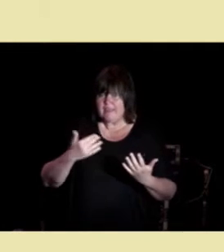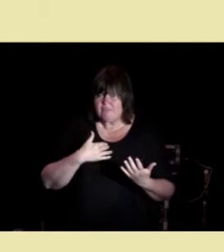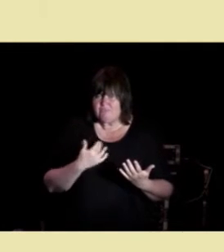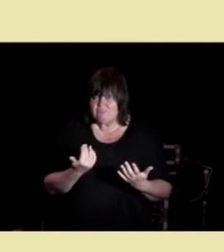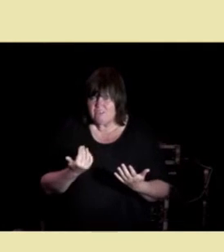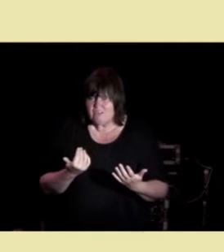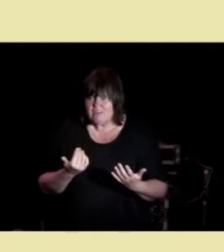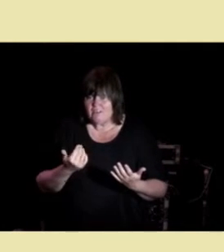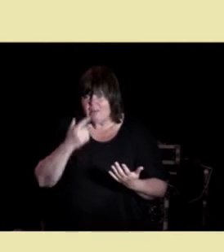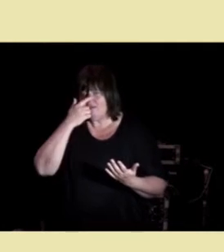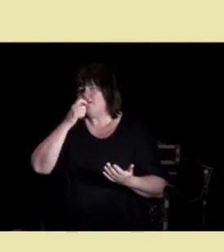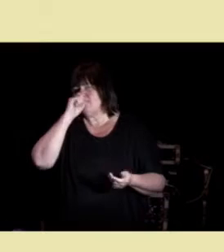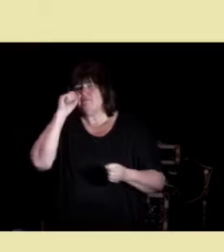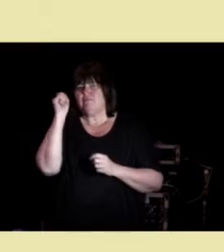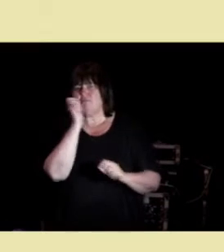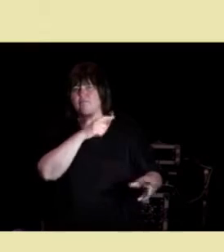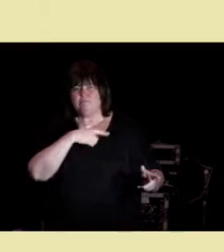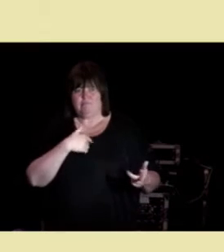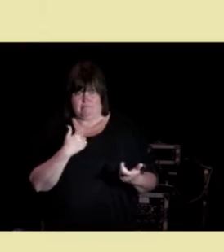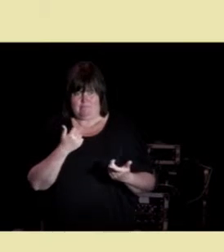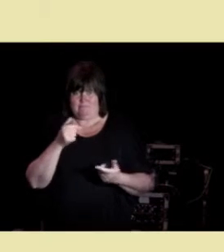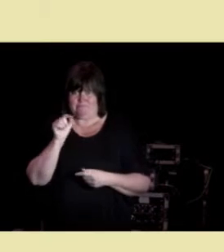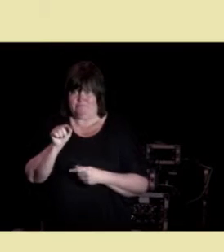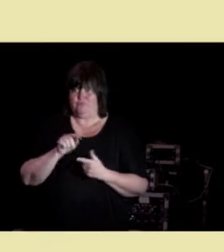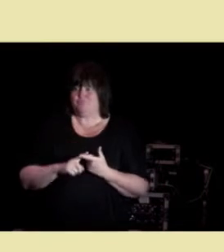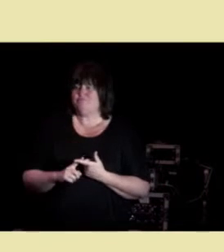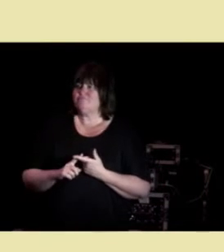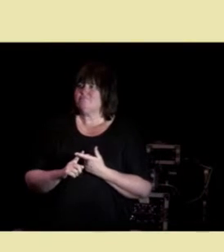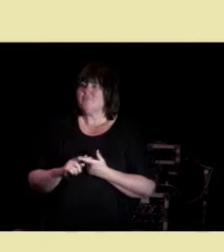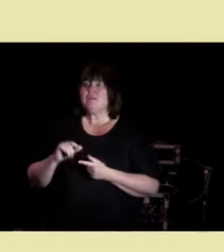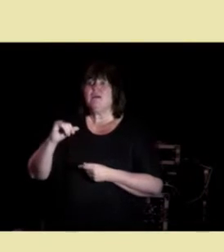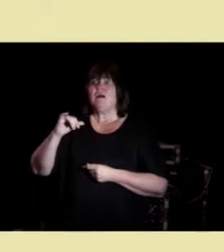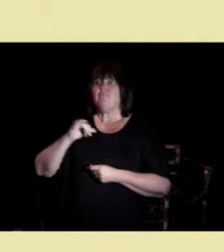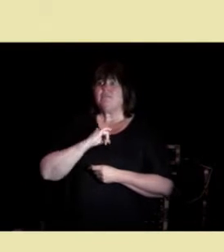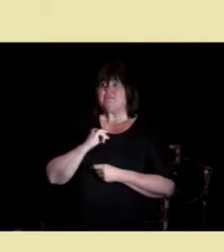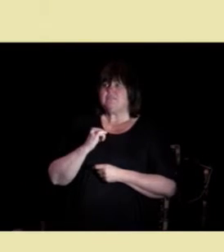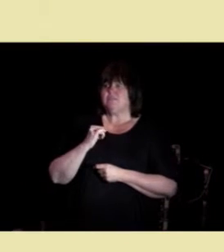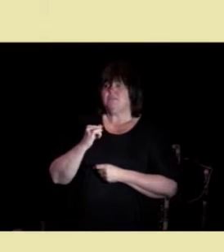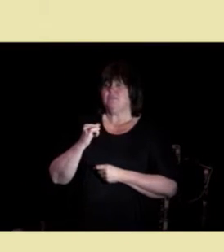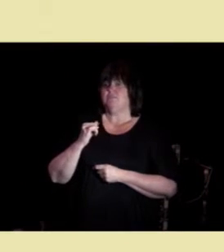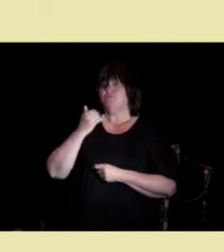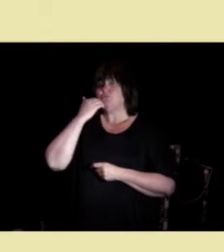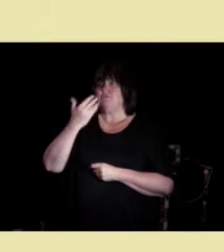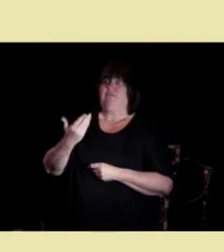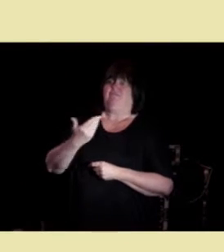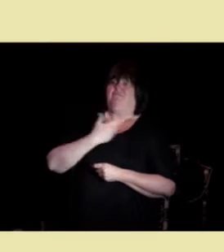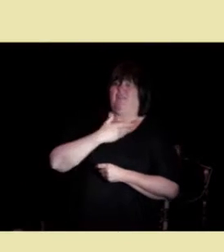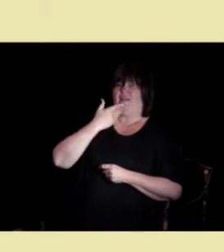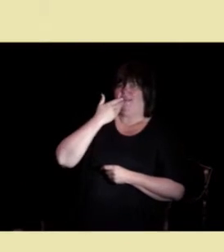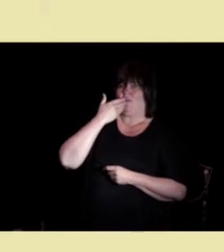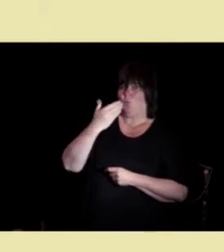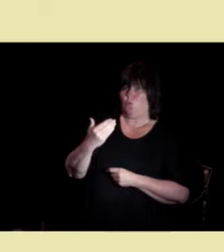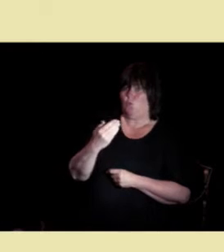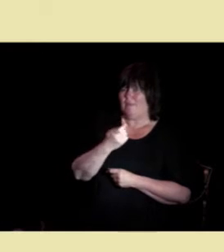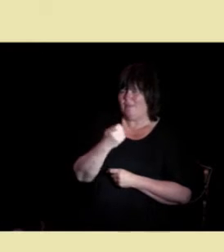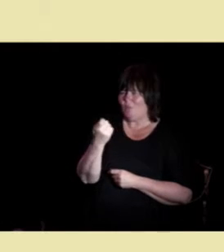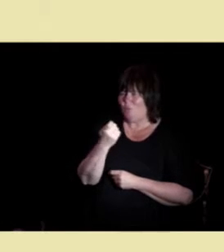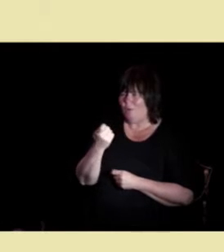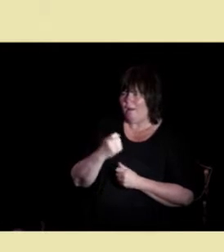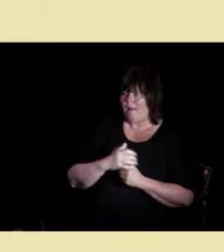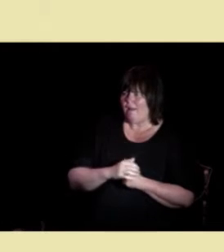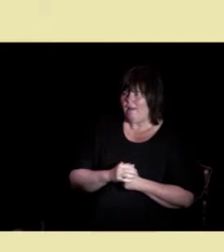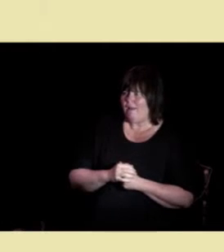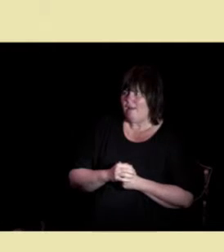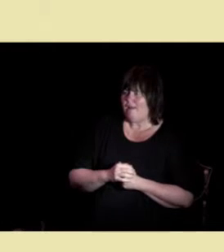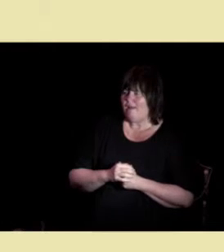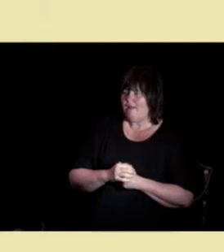Hvis du skal bli veldig god i noen ting, så kan det være sånn som når du skal